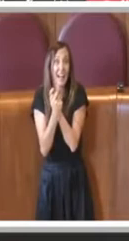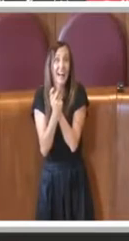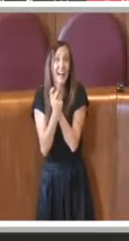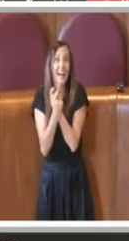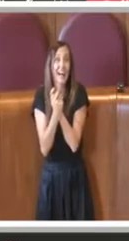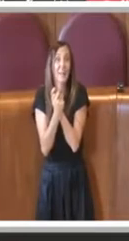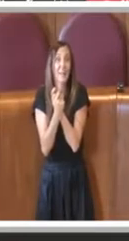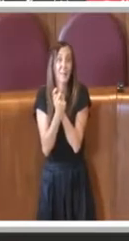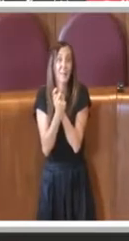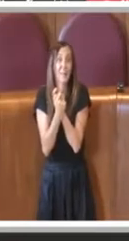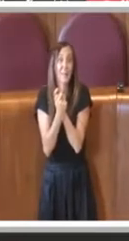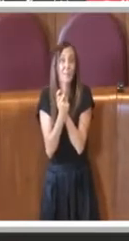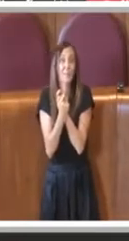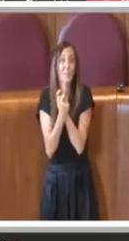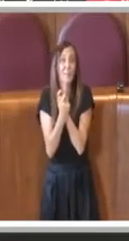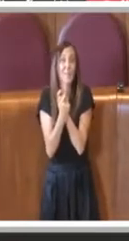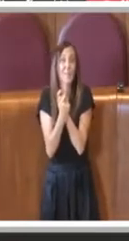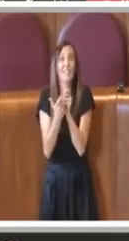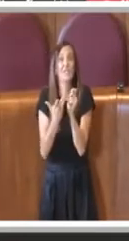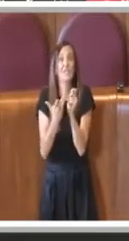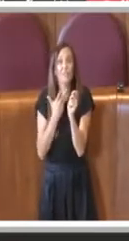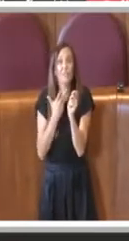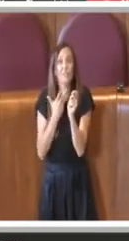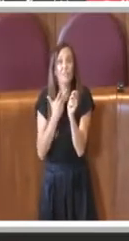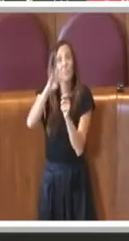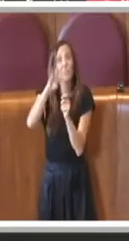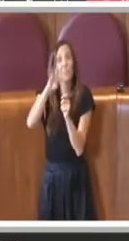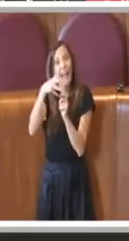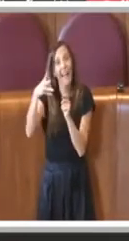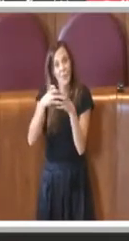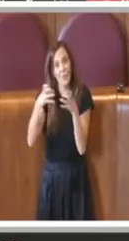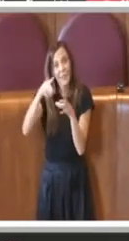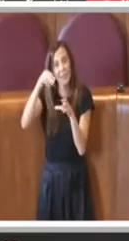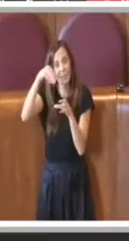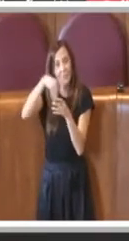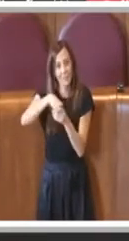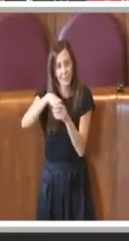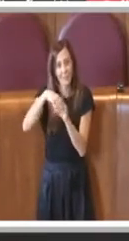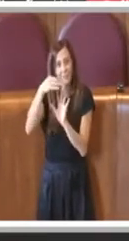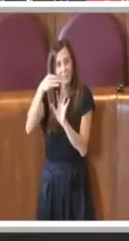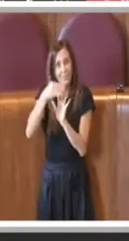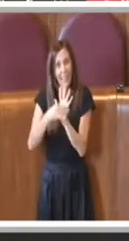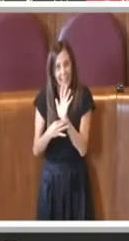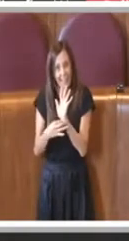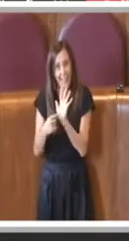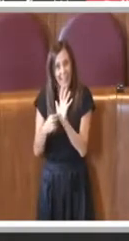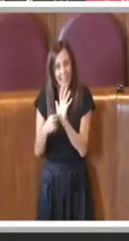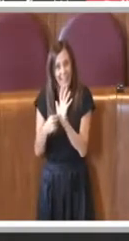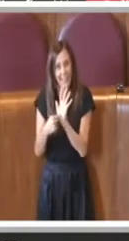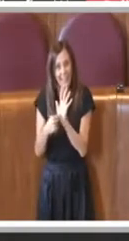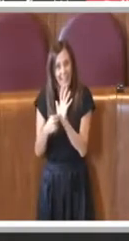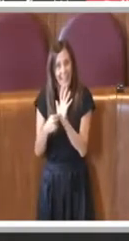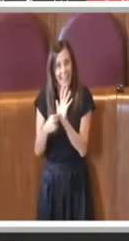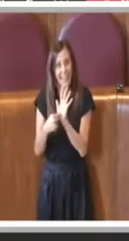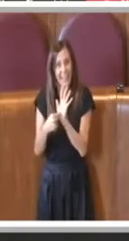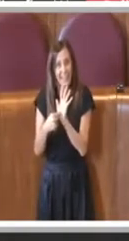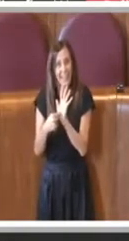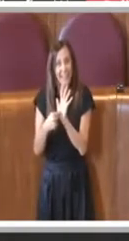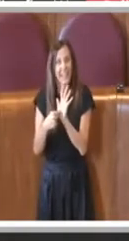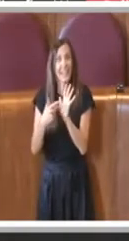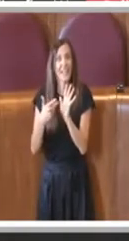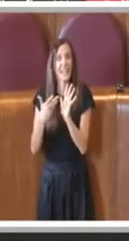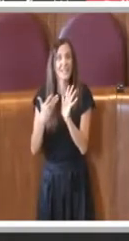diversi elementi, non si può non iniziare, momento di cui stiamo